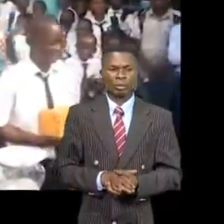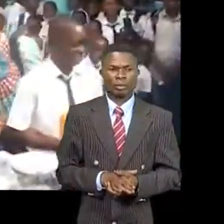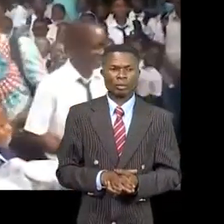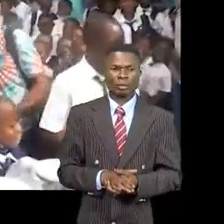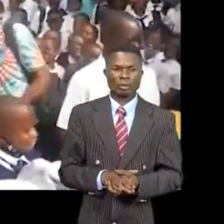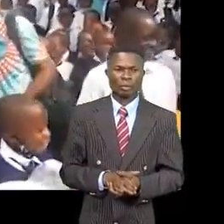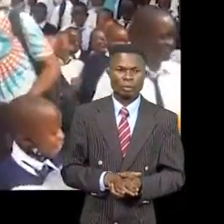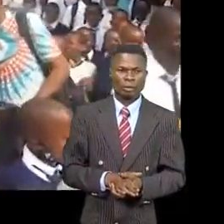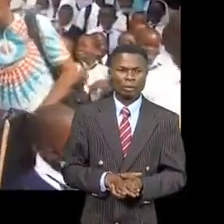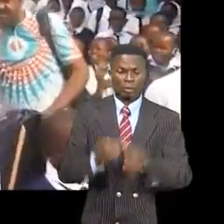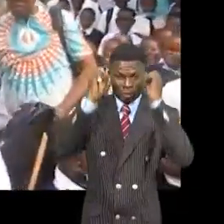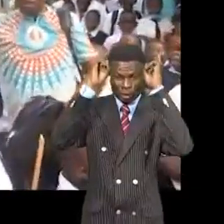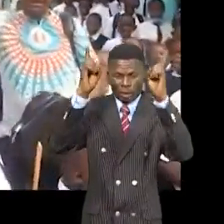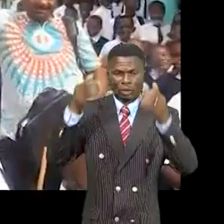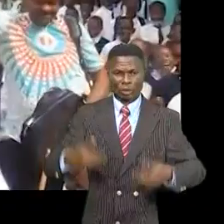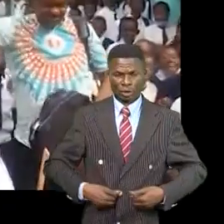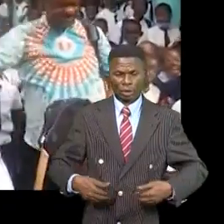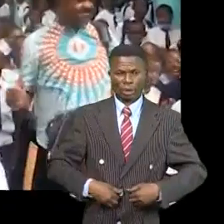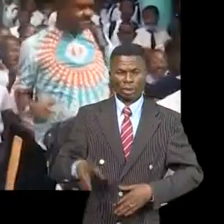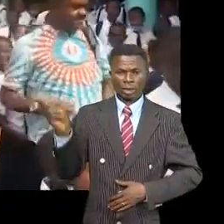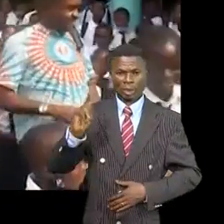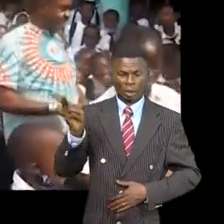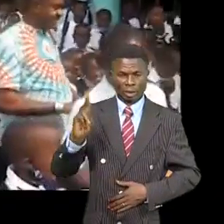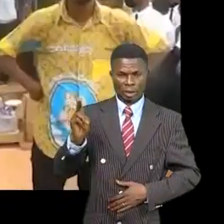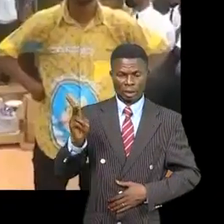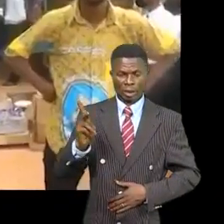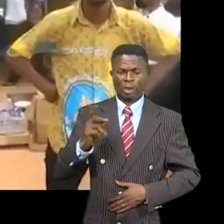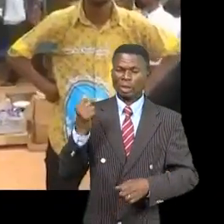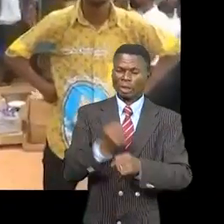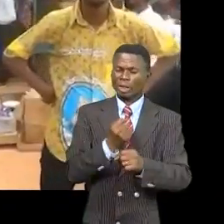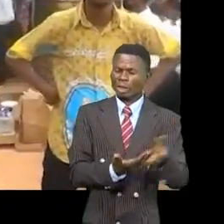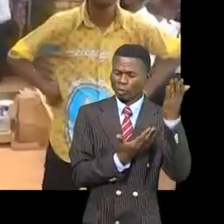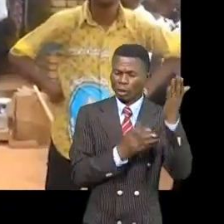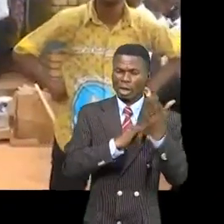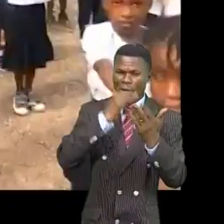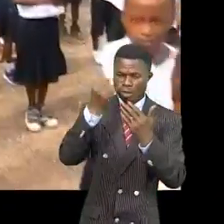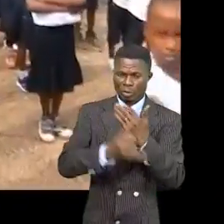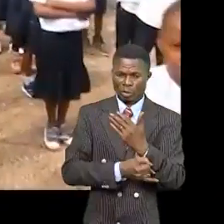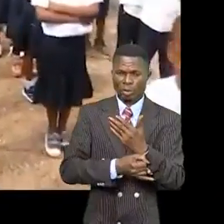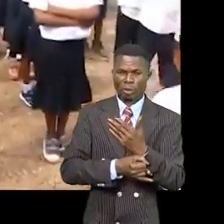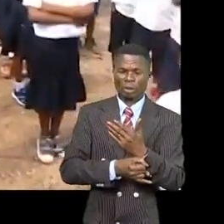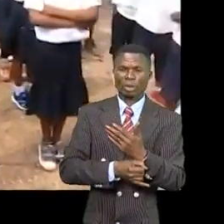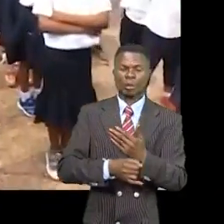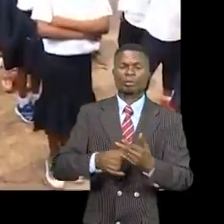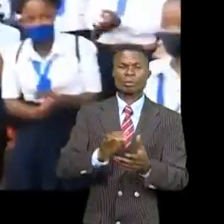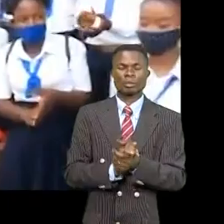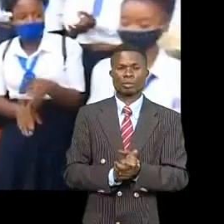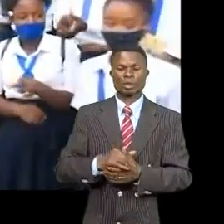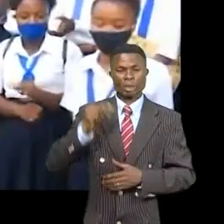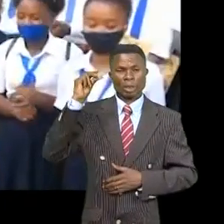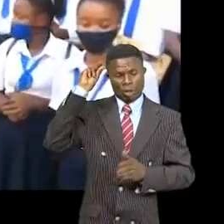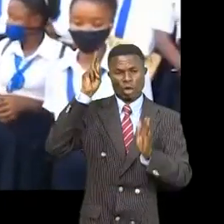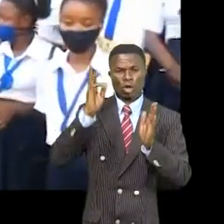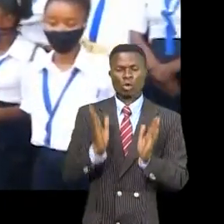Faire de l'éducation de la jeunesse kassayenne son cheval de bataille telle est la mission que s'est assignée la fondation André Kadima